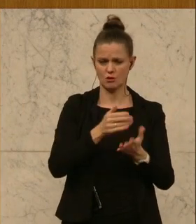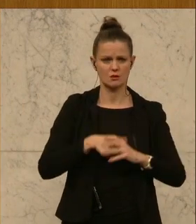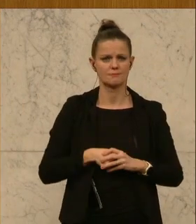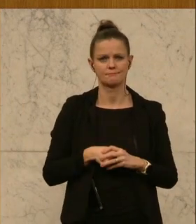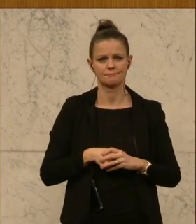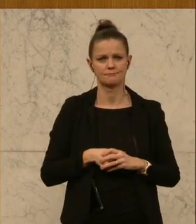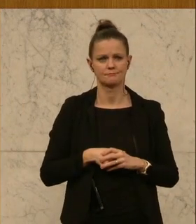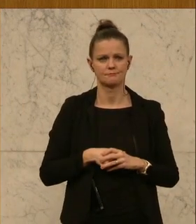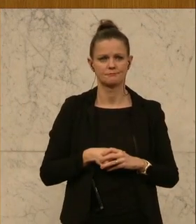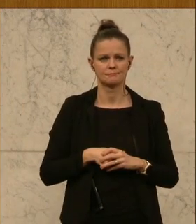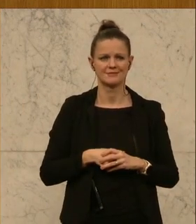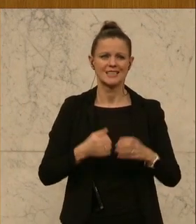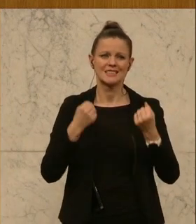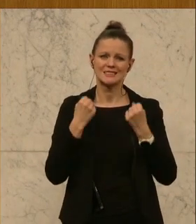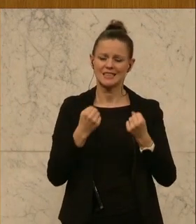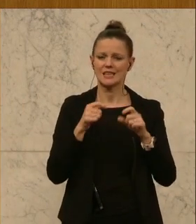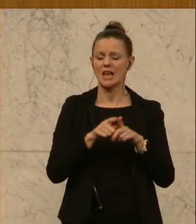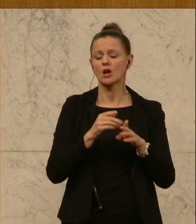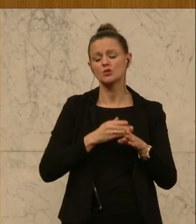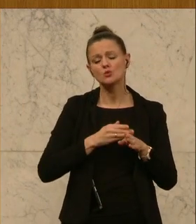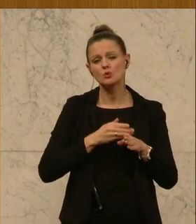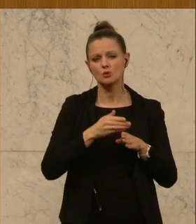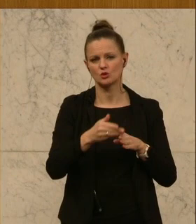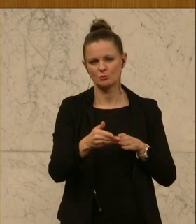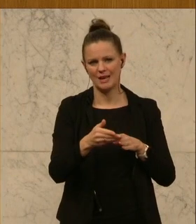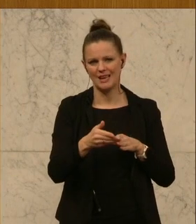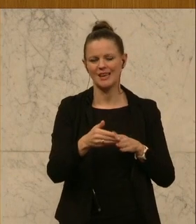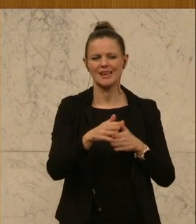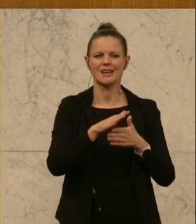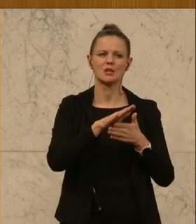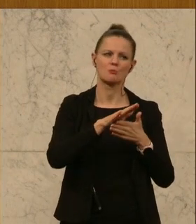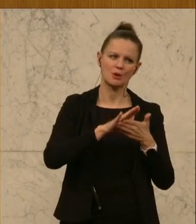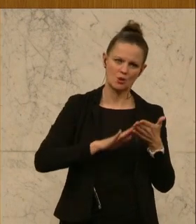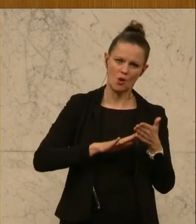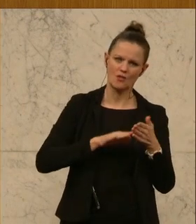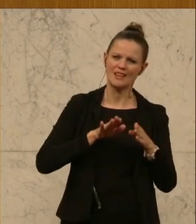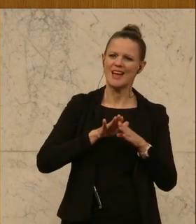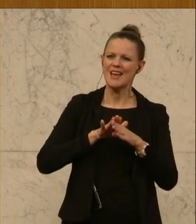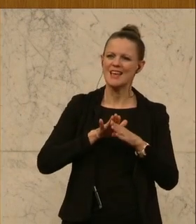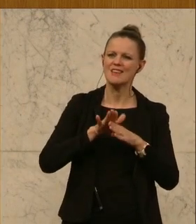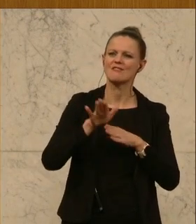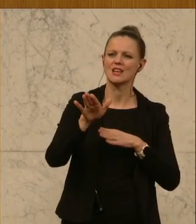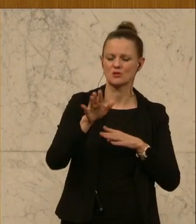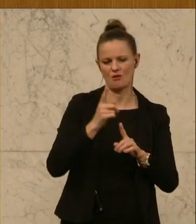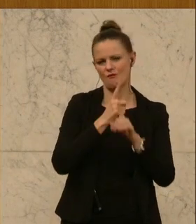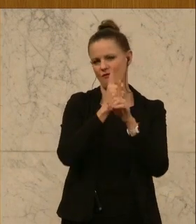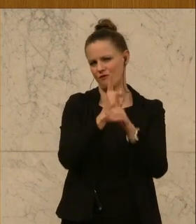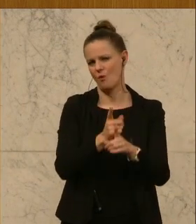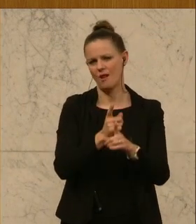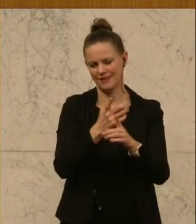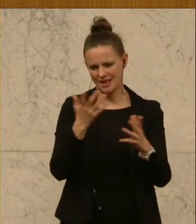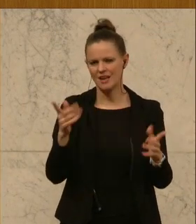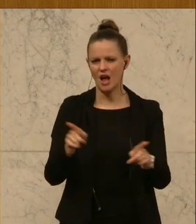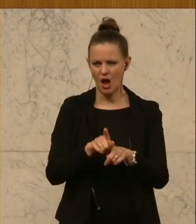haben ziemlich sicher auch zu spät begonnen, der Inflation, die daraus ein Stück weit